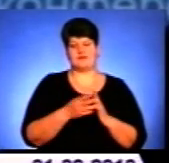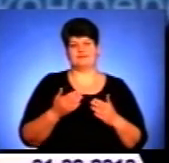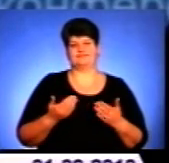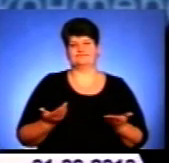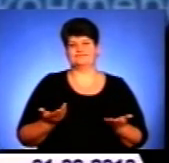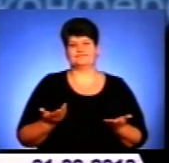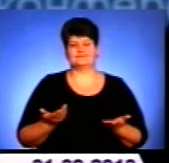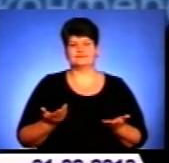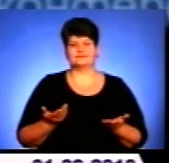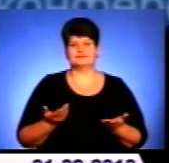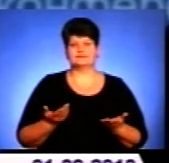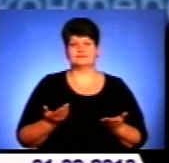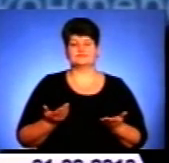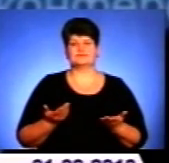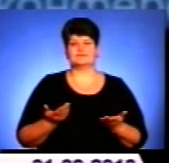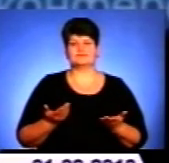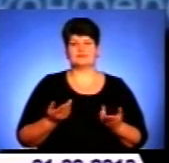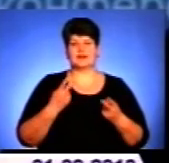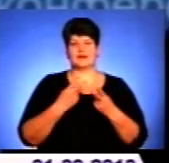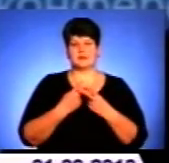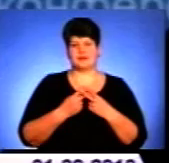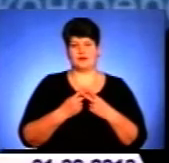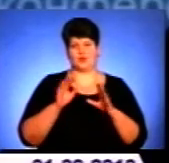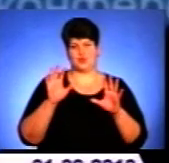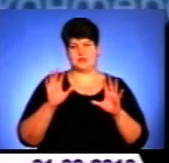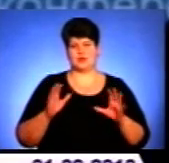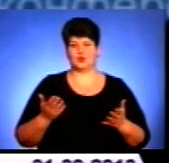кримінальну статтю.